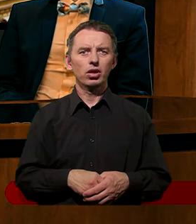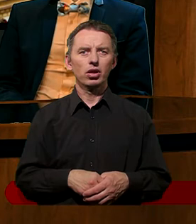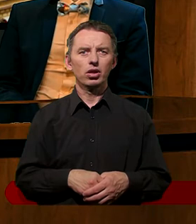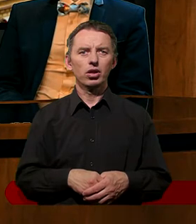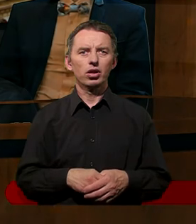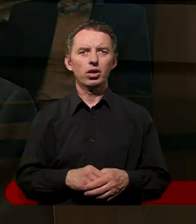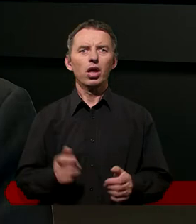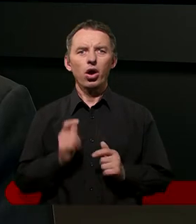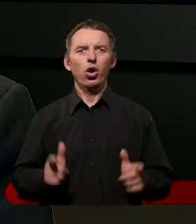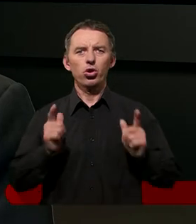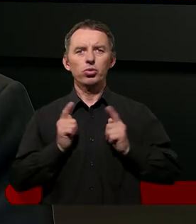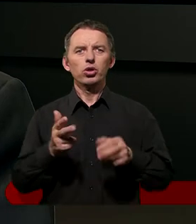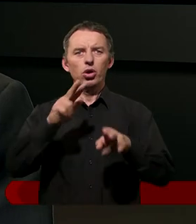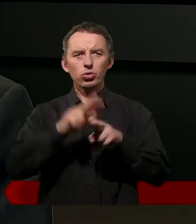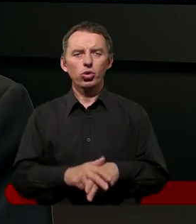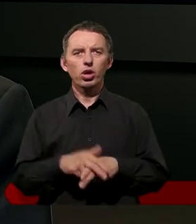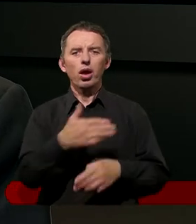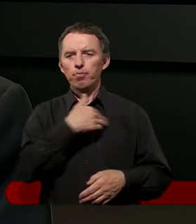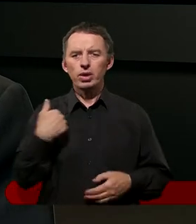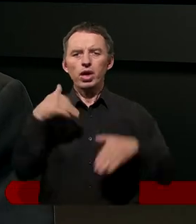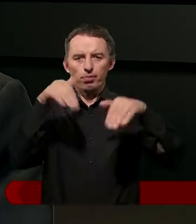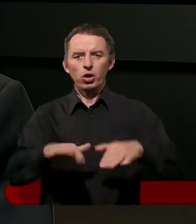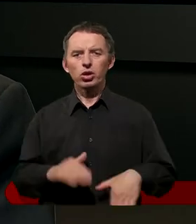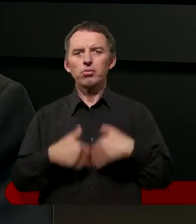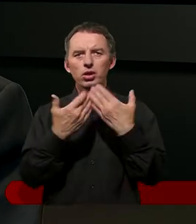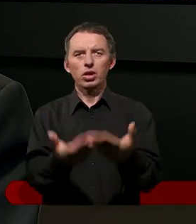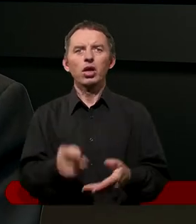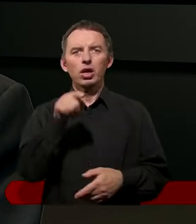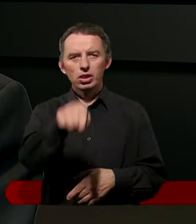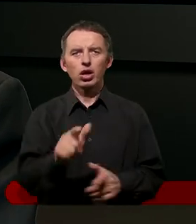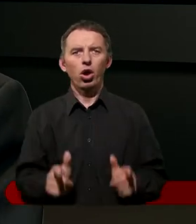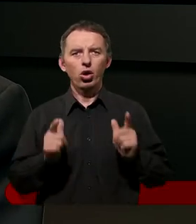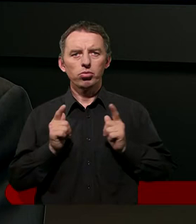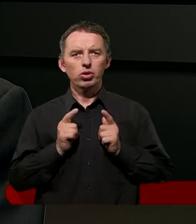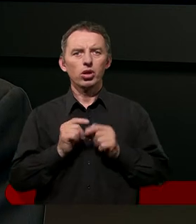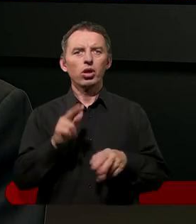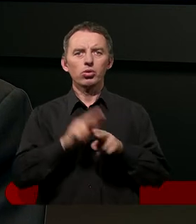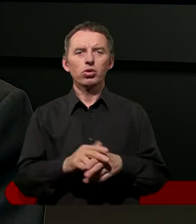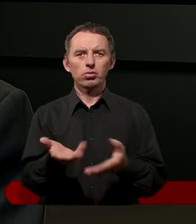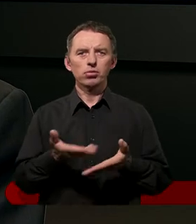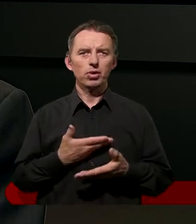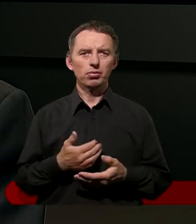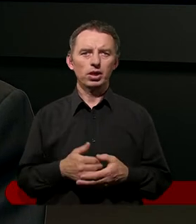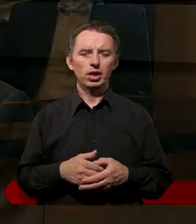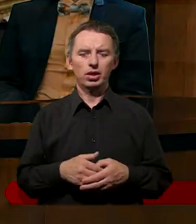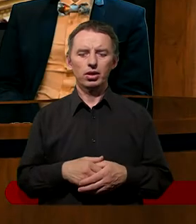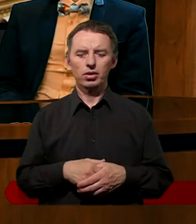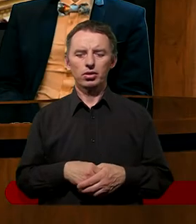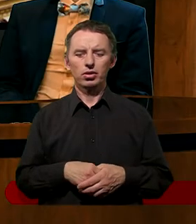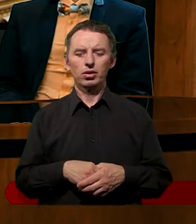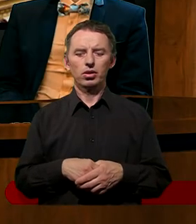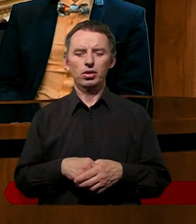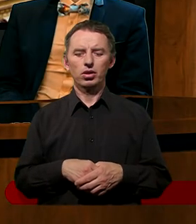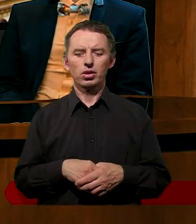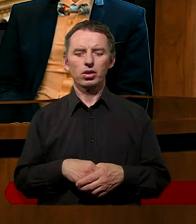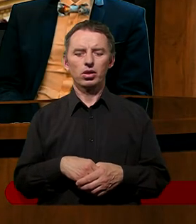Ten odpoczynek również my możemy dać przez takie podejście, o którym wspomniałeś przed chwilą. Ale to jest również